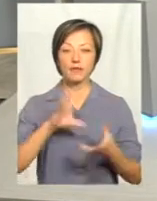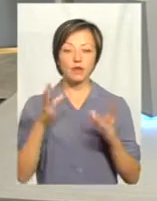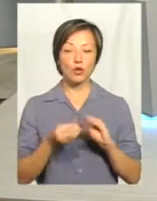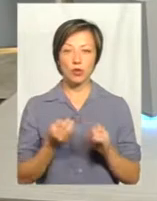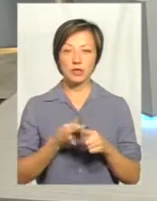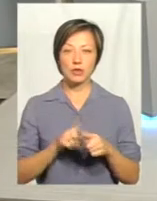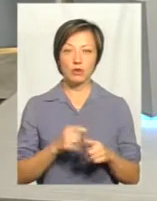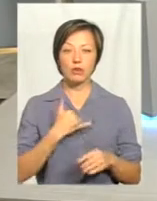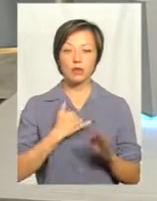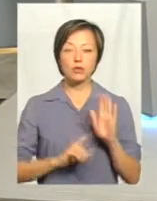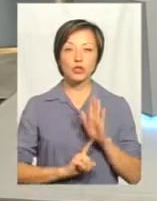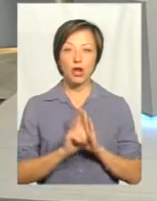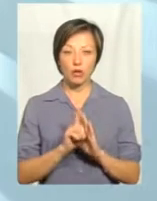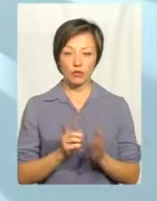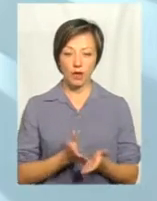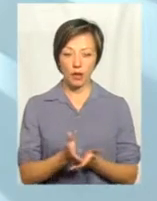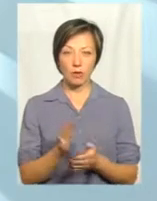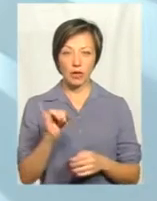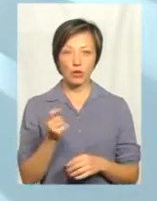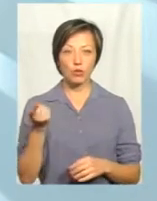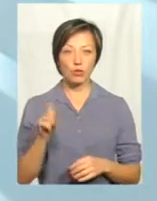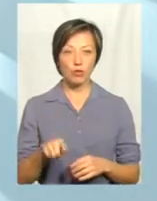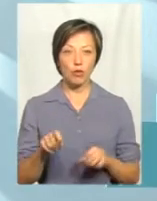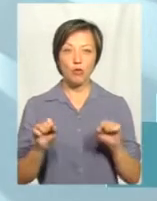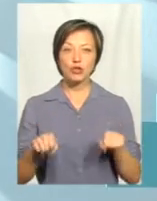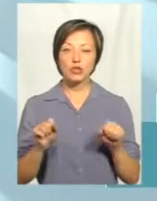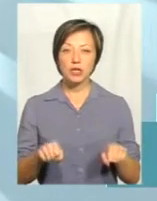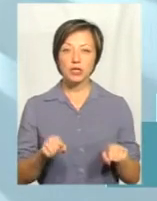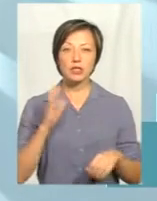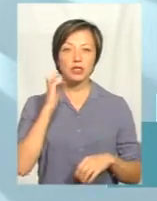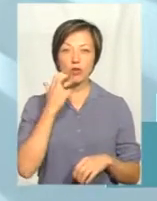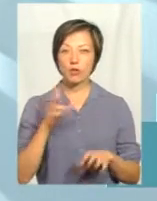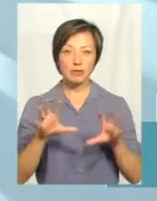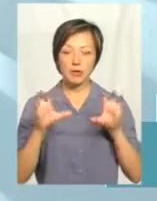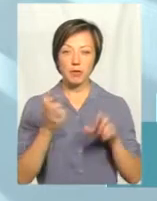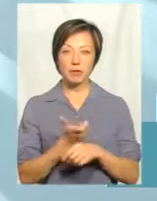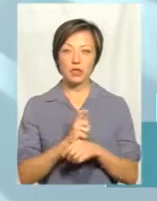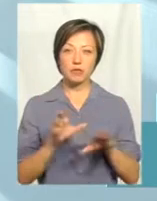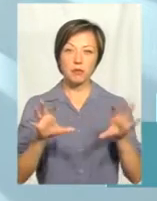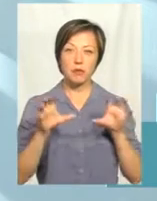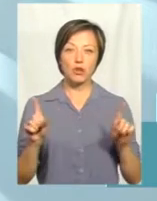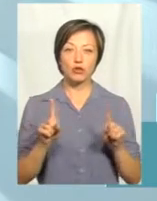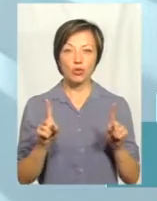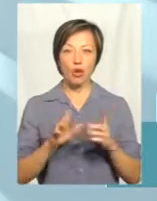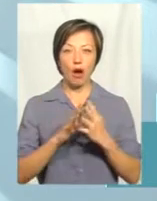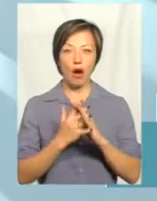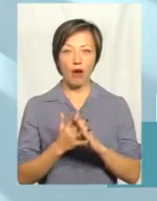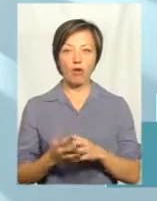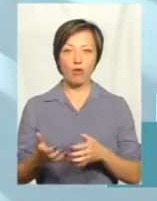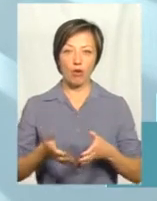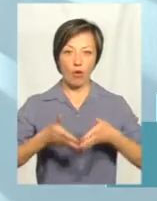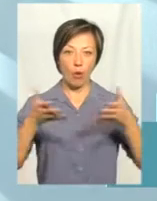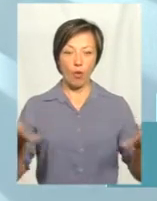це, якби, в нас початки в даному напрямку, і тому, можливо, навіть в нас ще серйозно не сприймається. В нас більше сприймається, що агрохолдинги,